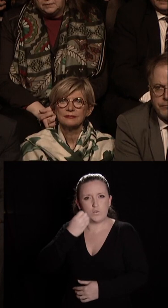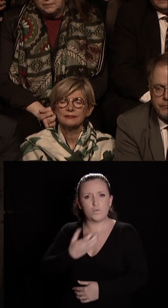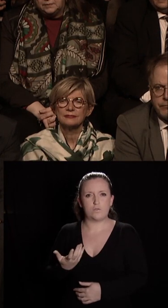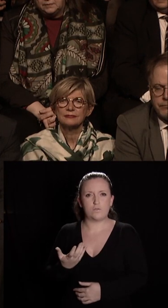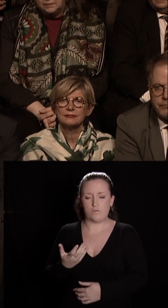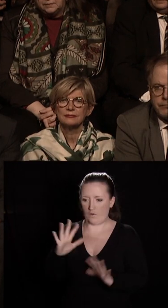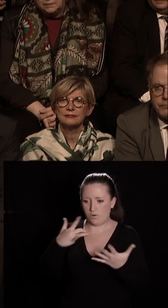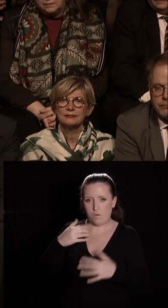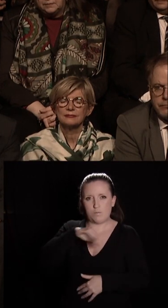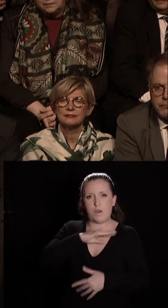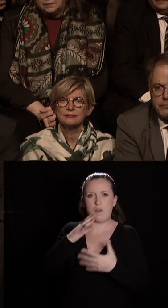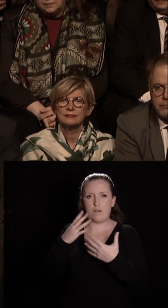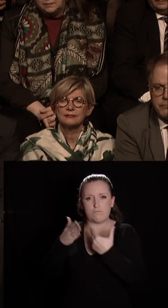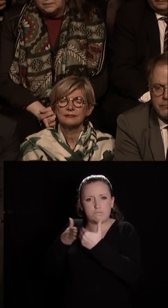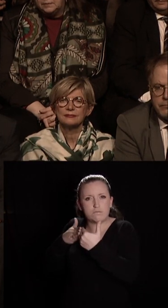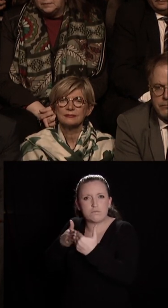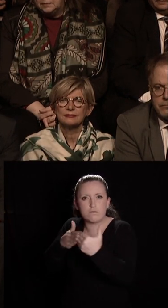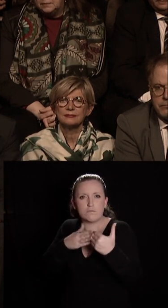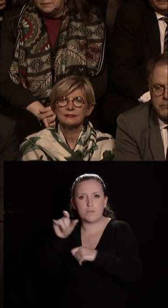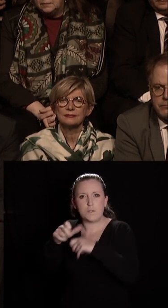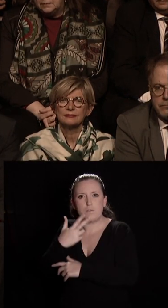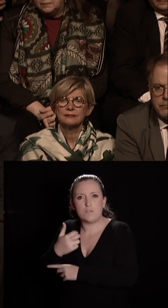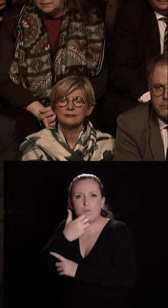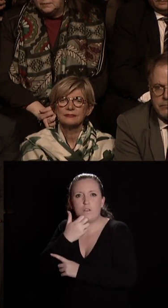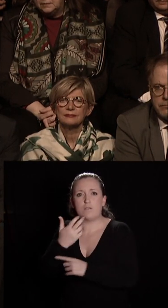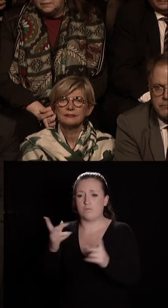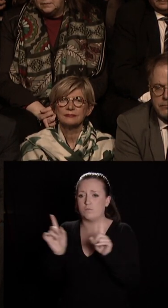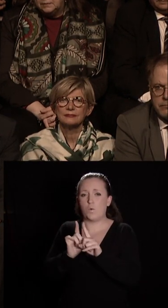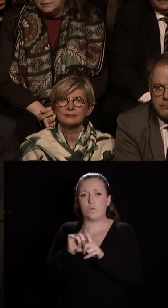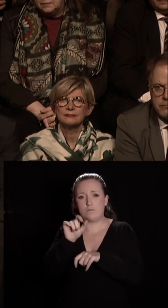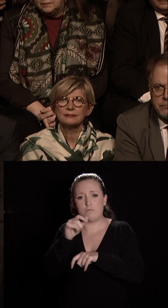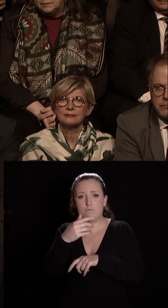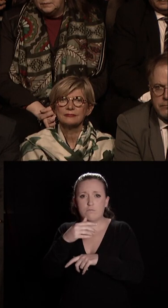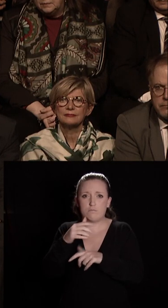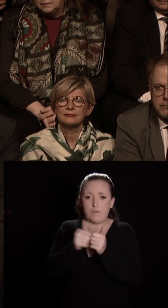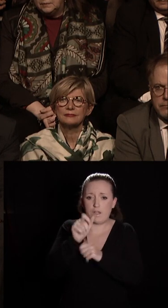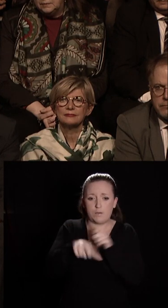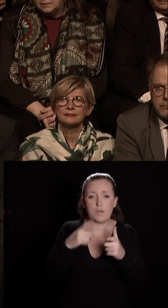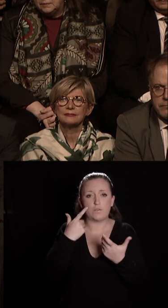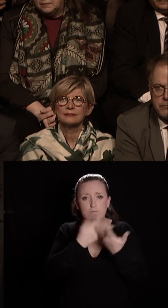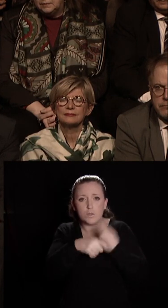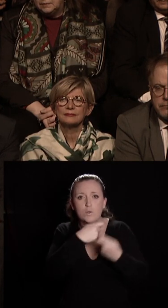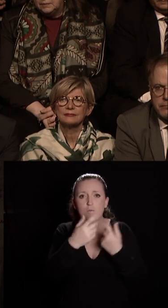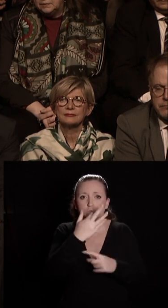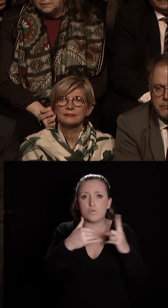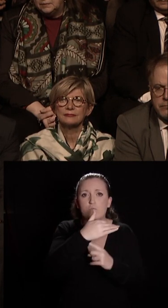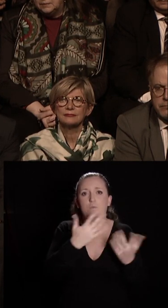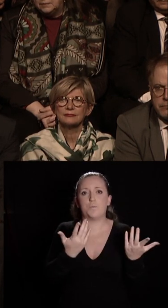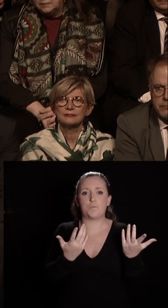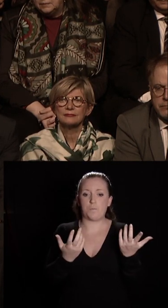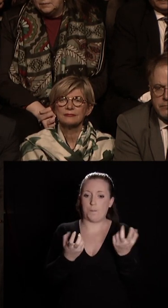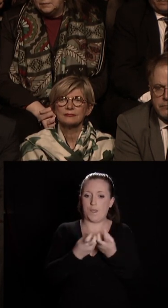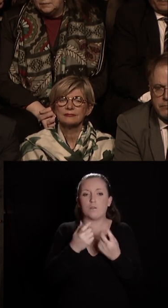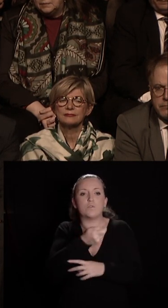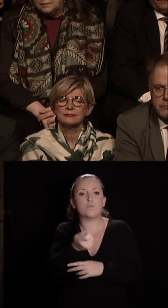de proximité avec nos concitoyens, avec les responsables économiques et sociaux, en relation, bien sûr, M. le